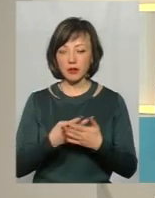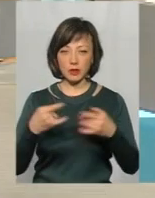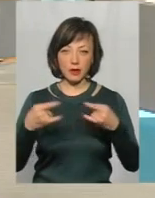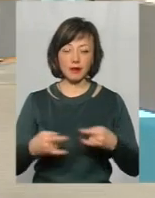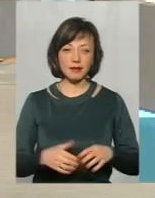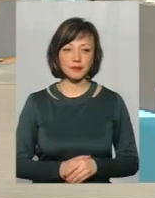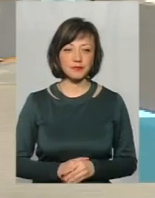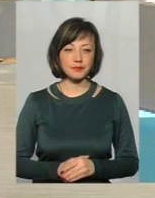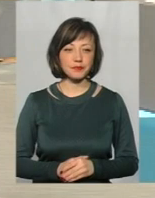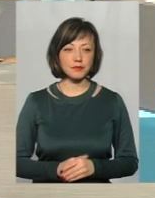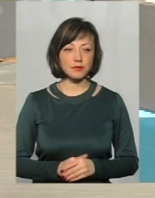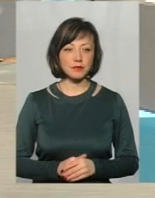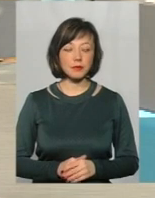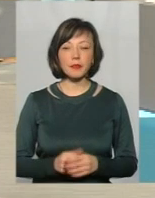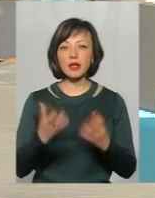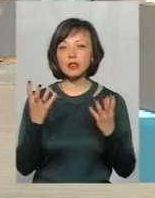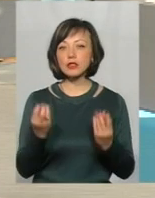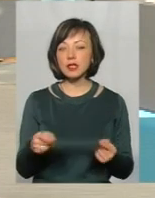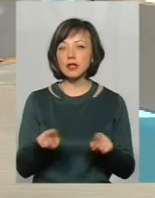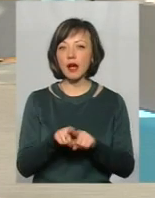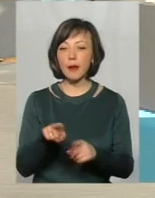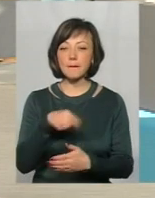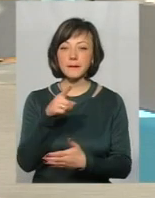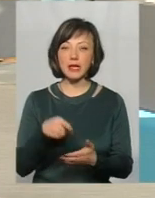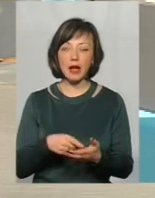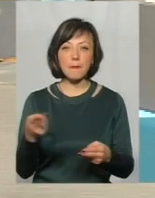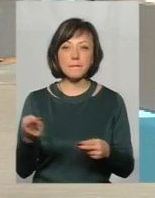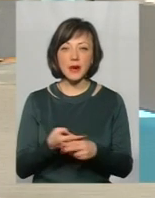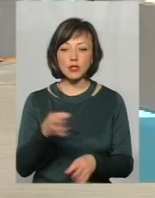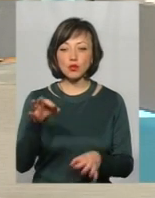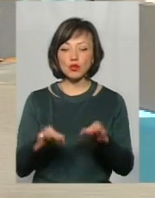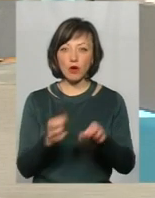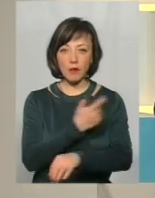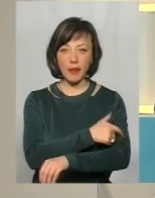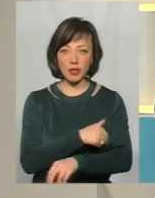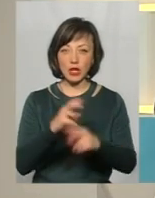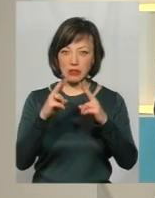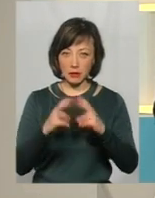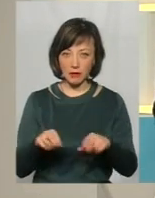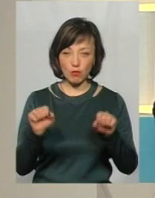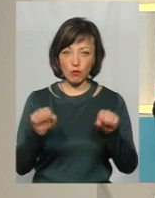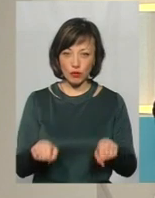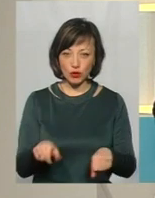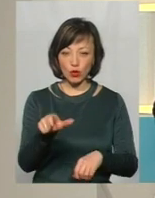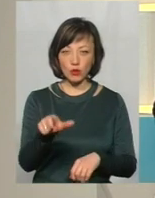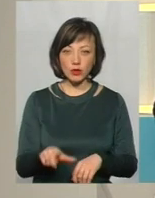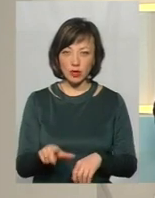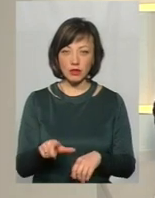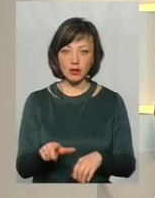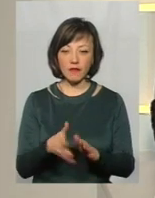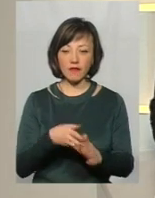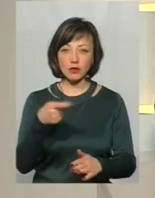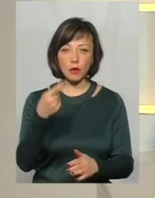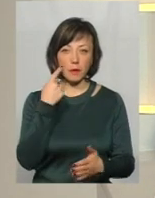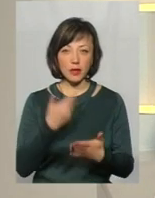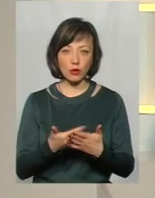екранах. А ще таке питання. Без судово-медичної експертизи, от пане Антон, чи можуть людині висловити підозру, так?